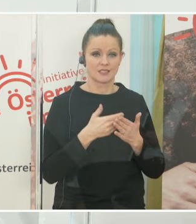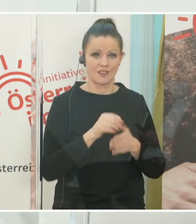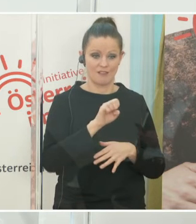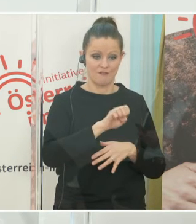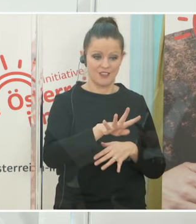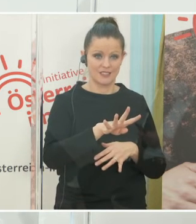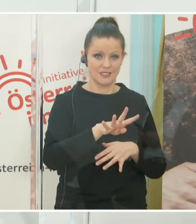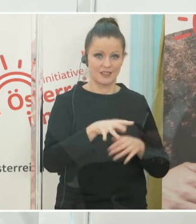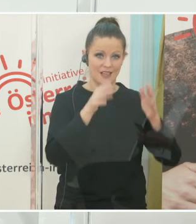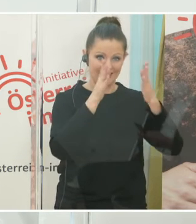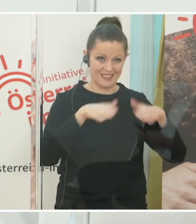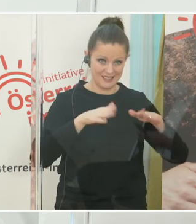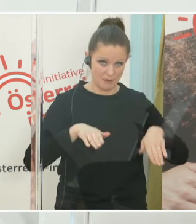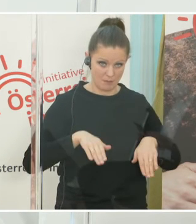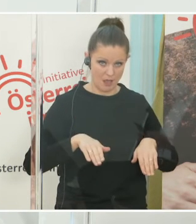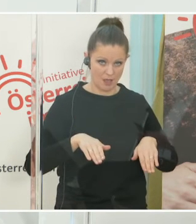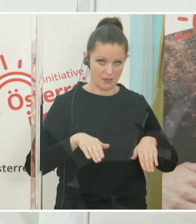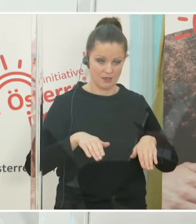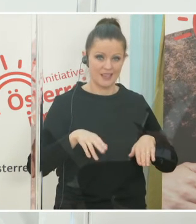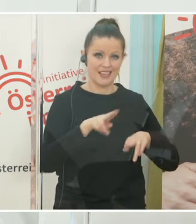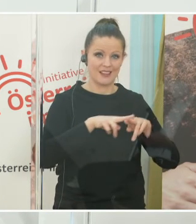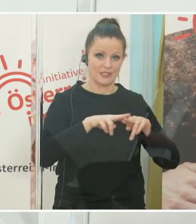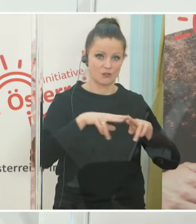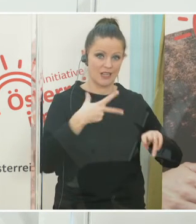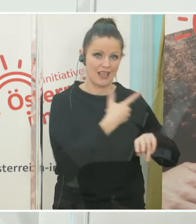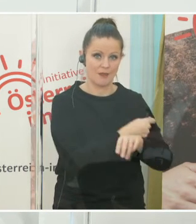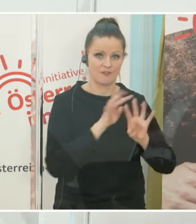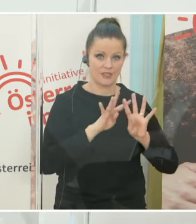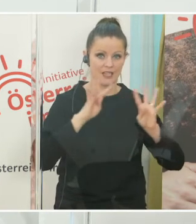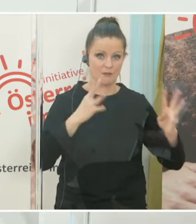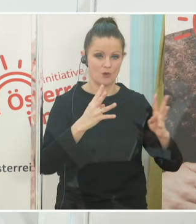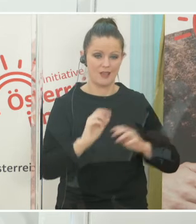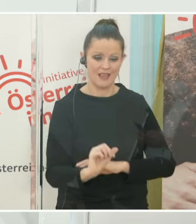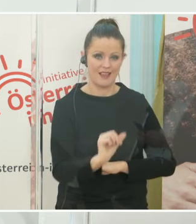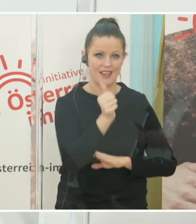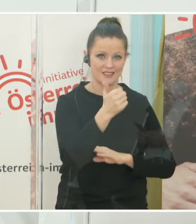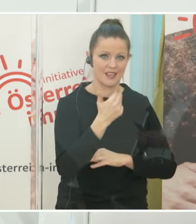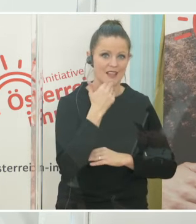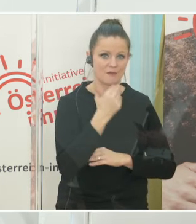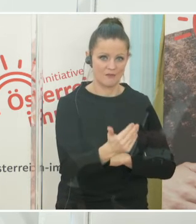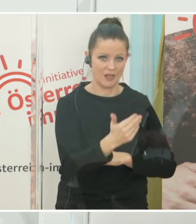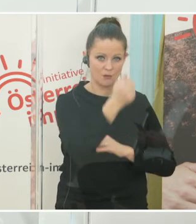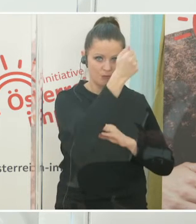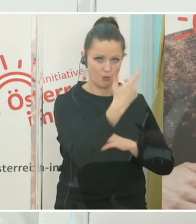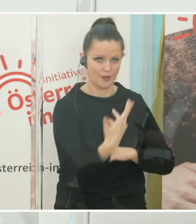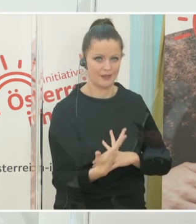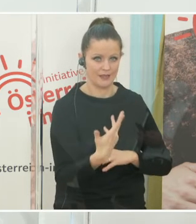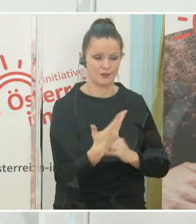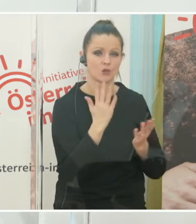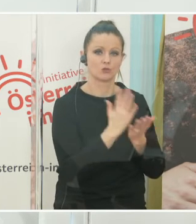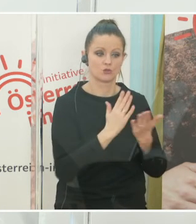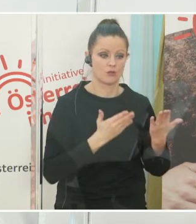14. Dezember vom Nationalen Impfgremium eine erste Empfehlung für eine Priorisierung des Impfens